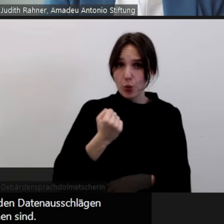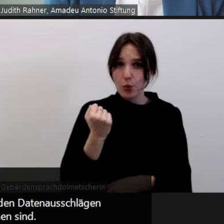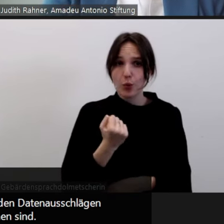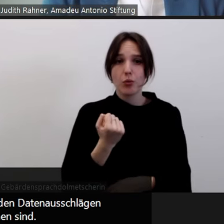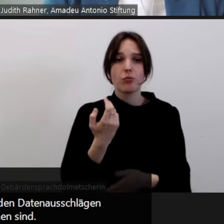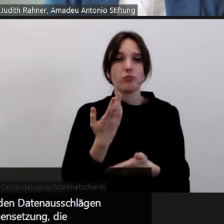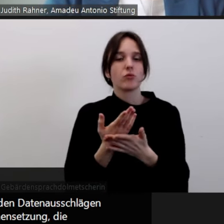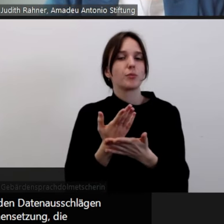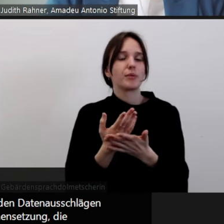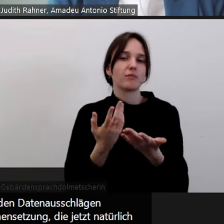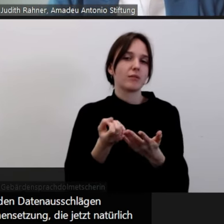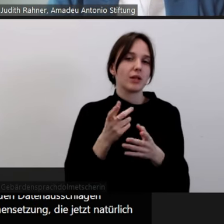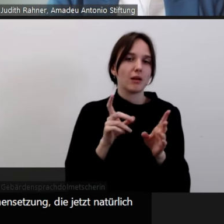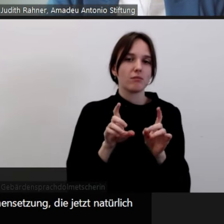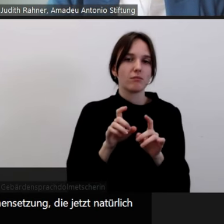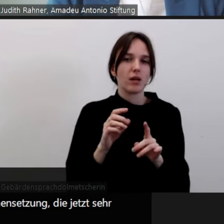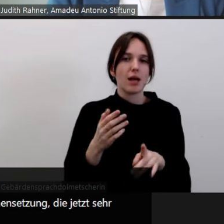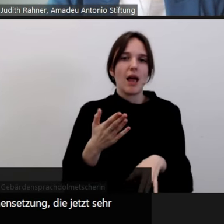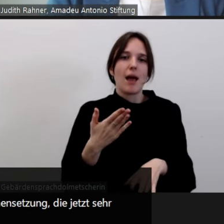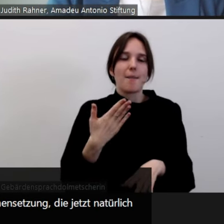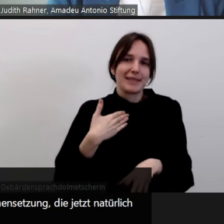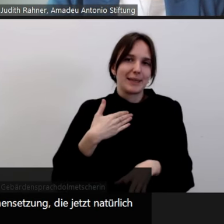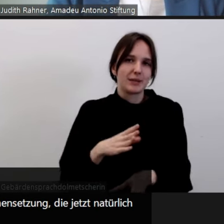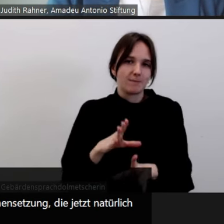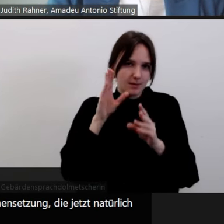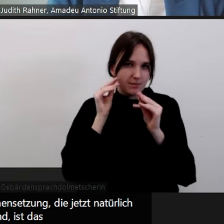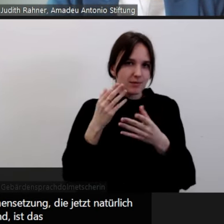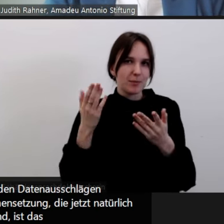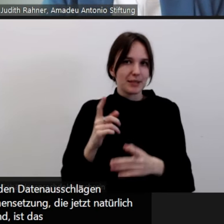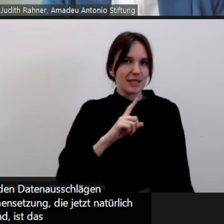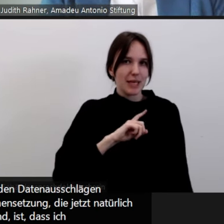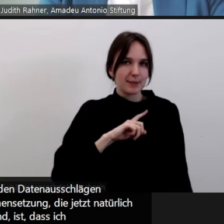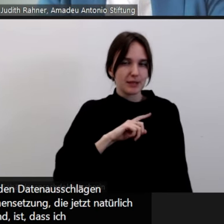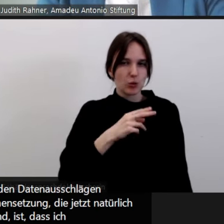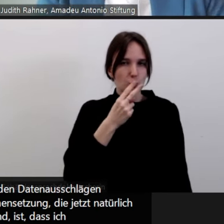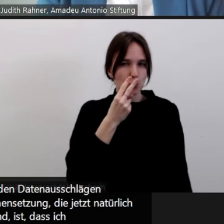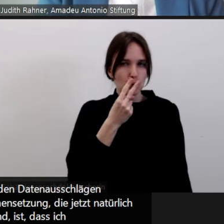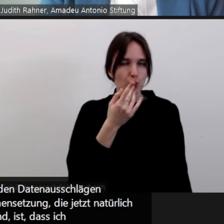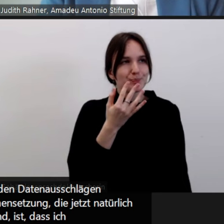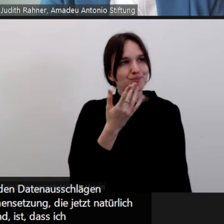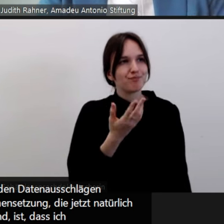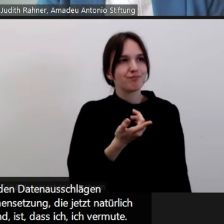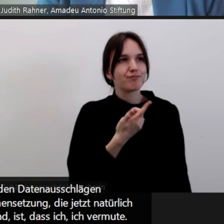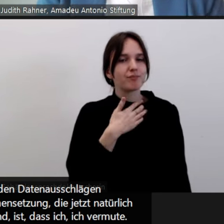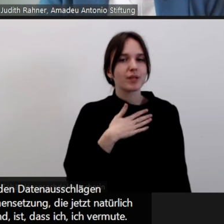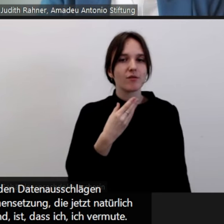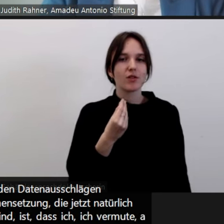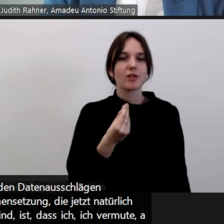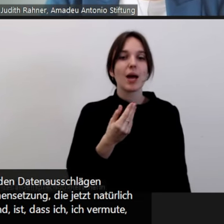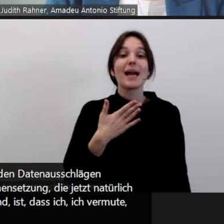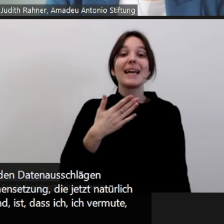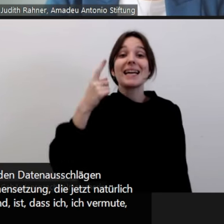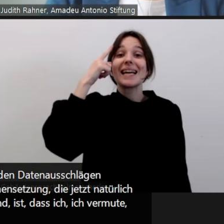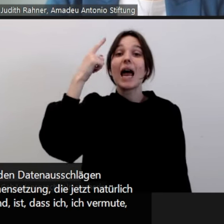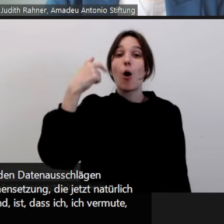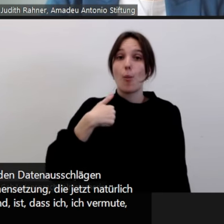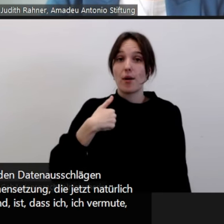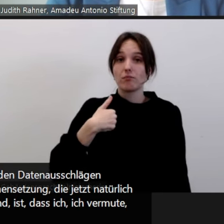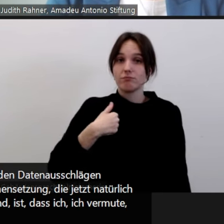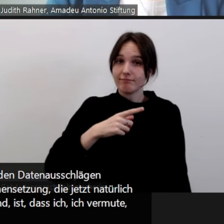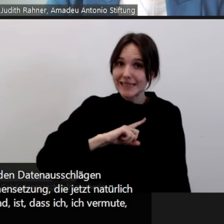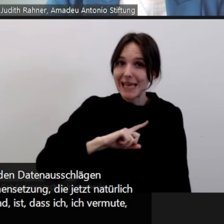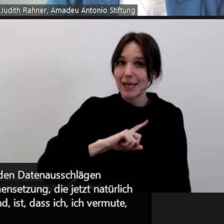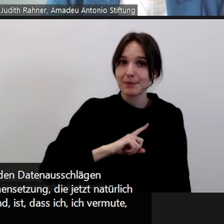Themensetzungen, jetzt natürlich sehr subjektiv von mir wahrgenommen sind, ist, dass ich vermute anhand der Daten, oder